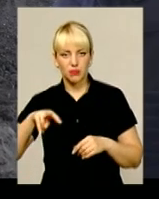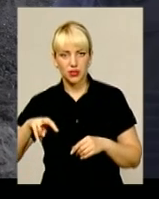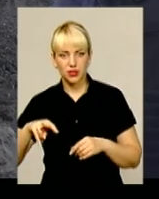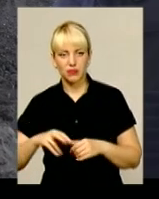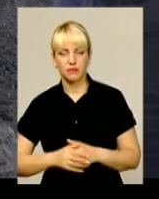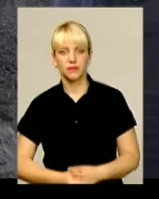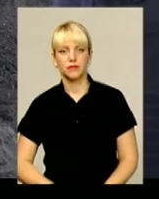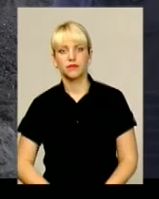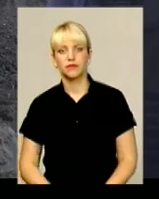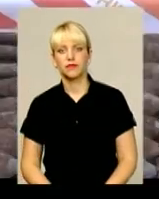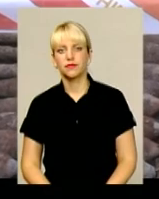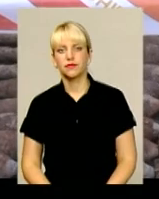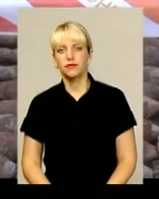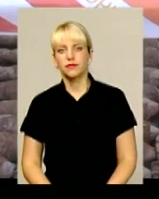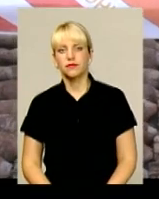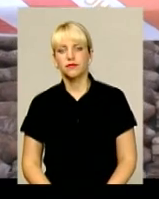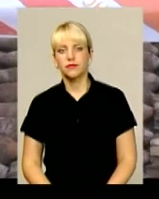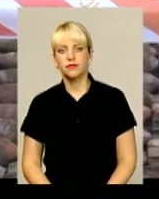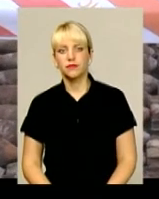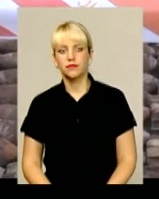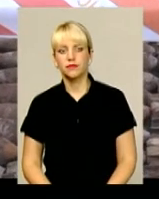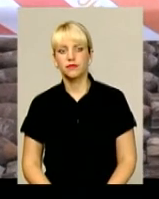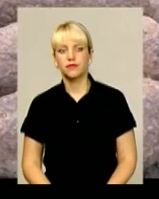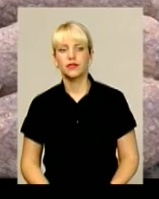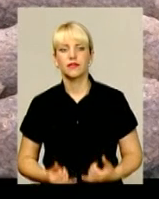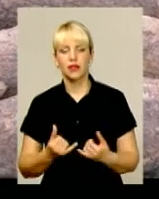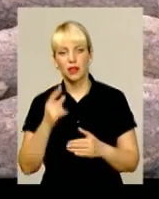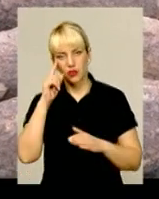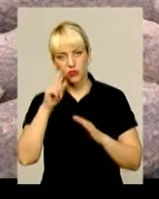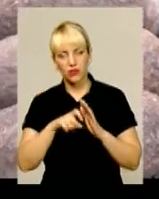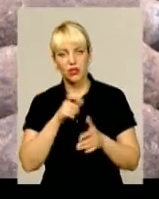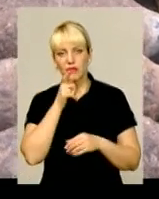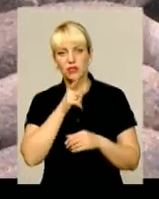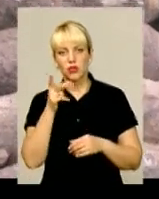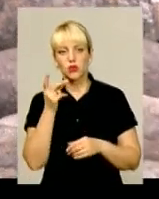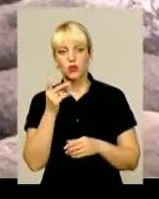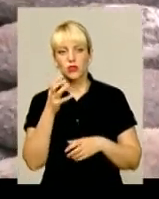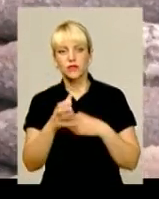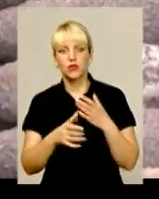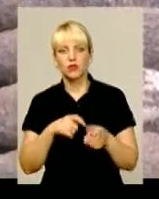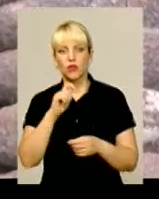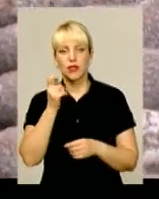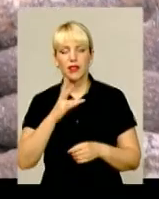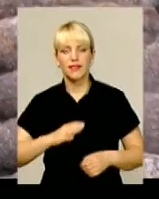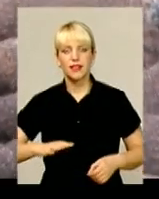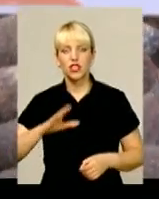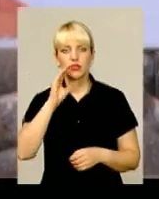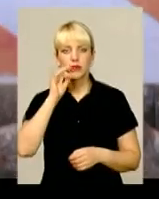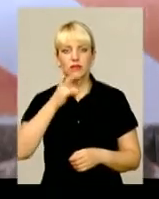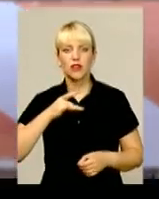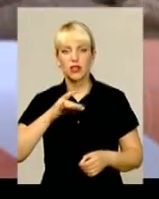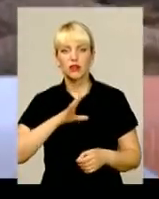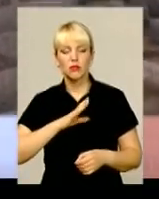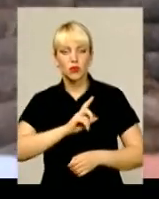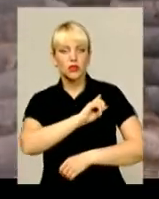артилерійських снарядів. Для довідки, у часи Другої світової війни на території Шепетівського району